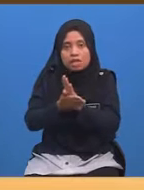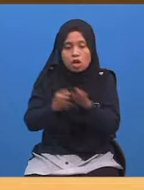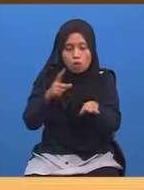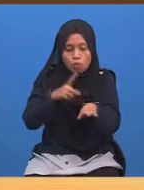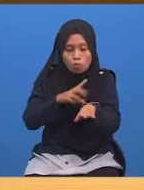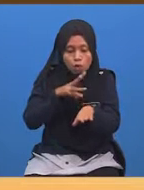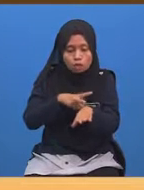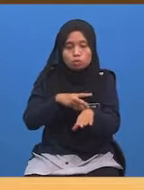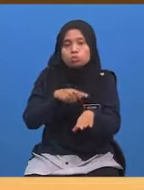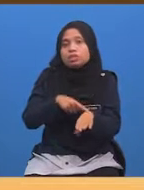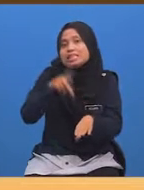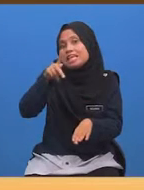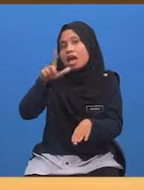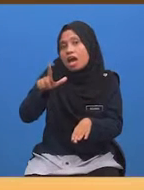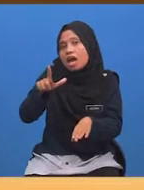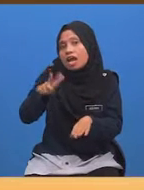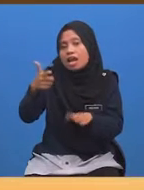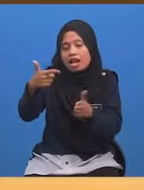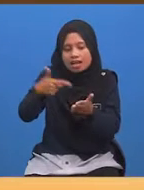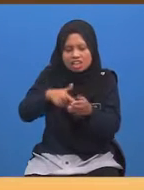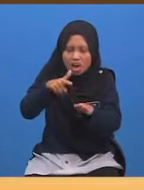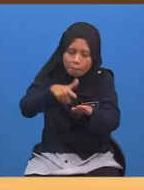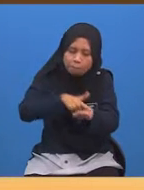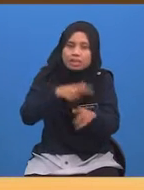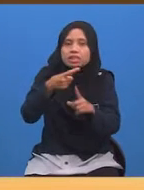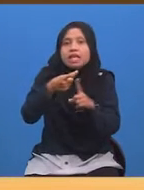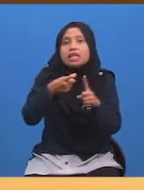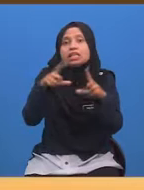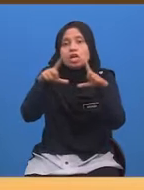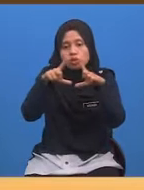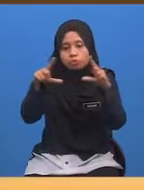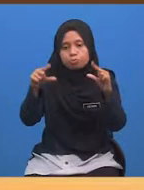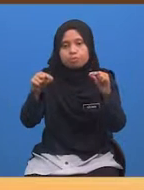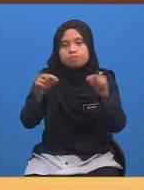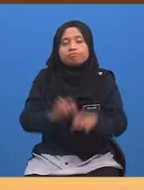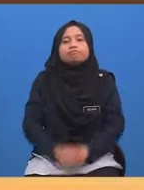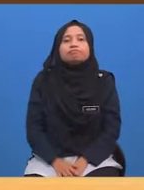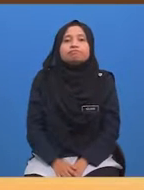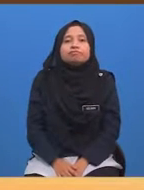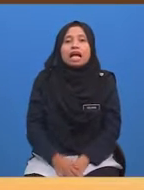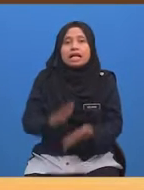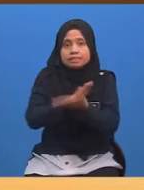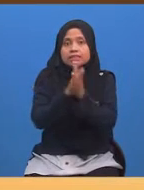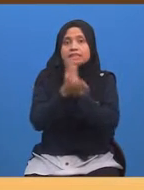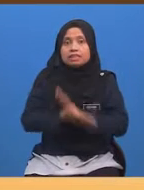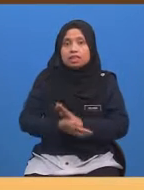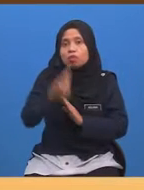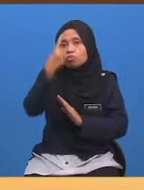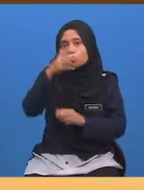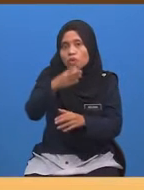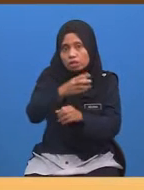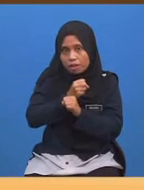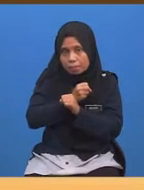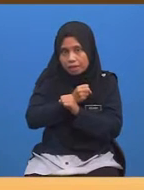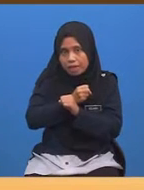Ini bermakna di Kuala Lumpur lebih lambat daripada waktu di Osaka Jadi untuk